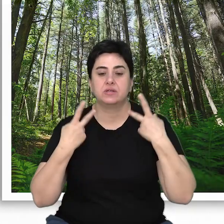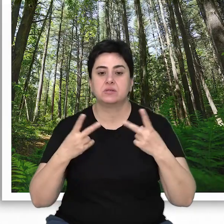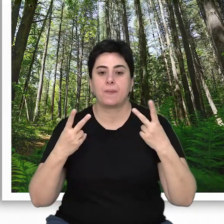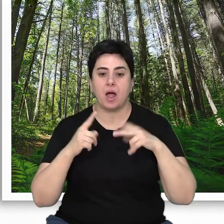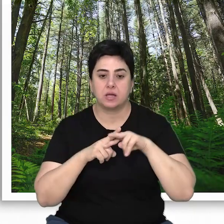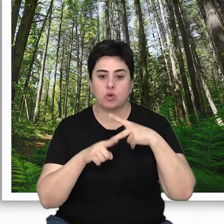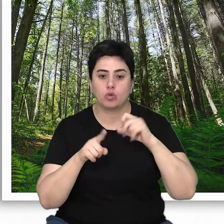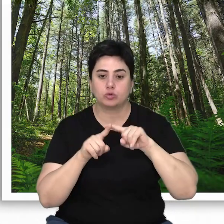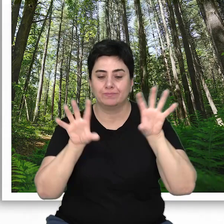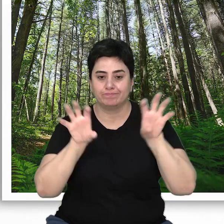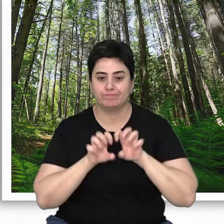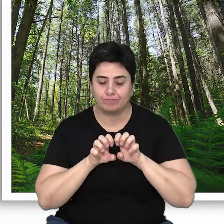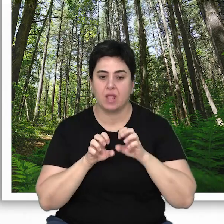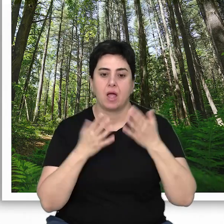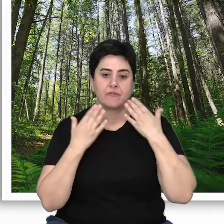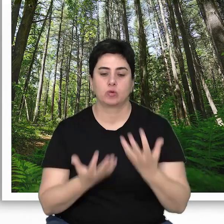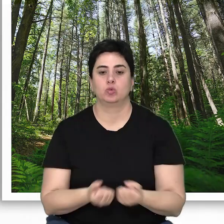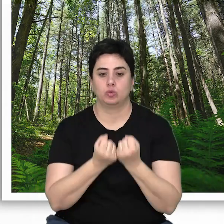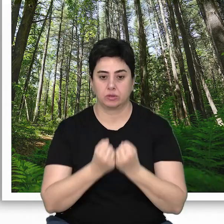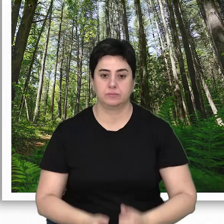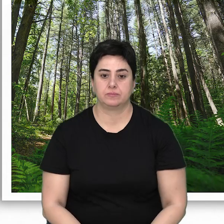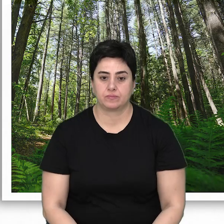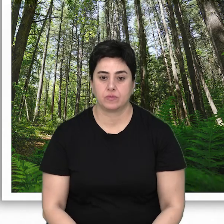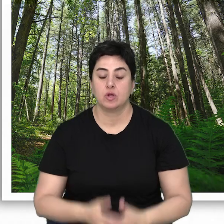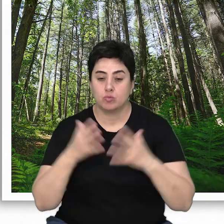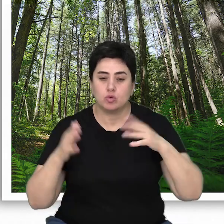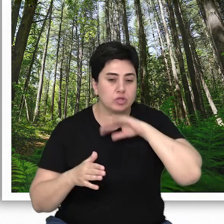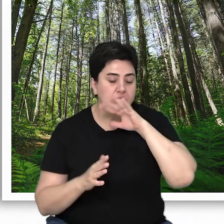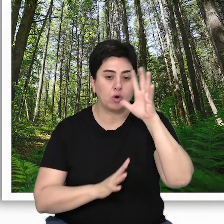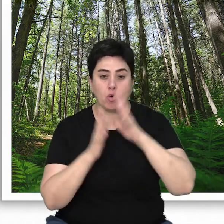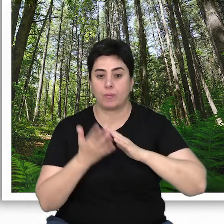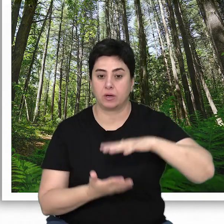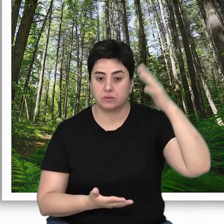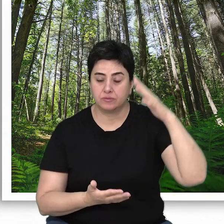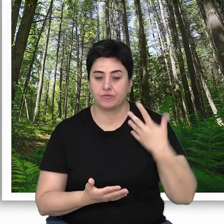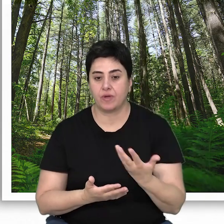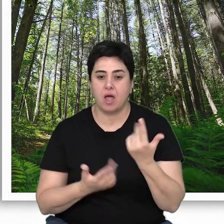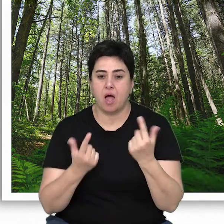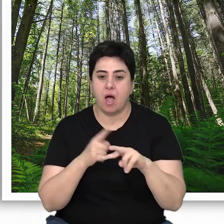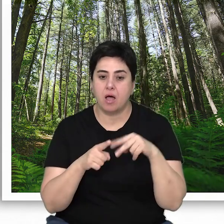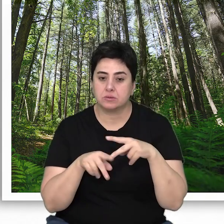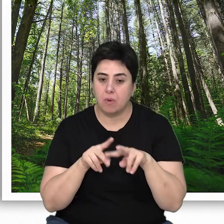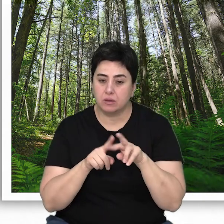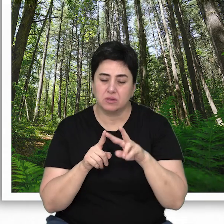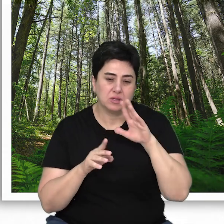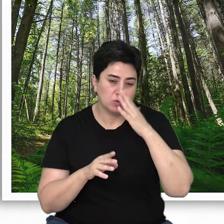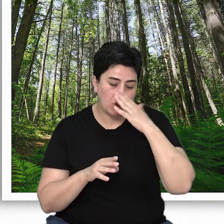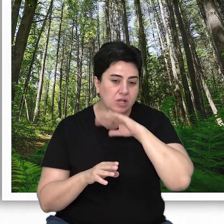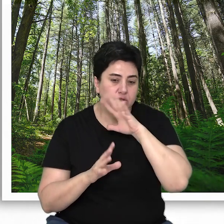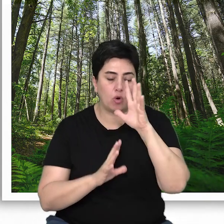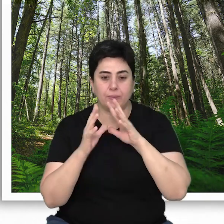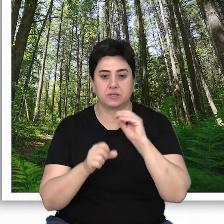serbest azotu alarak ekosisteme kazandırırlar. Büyük yaşlı ağaçlar veya azmanlar doğal